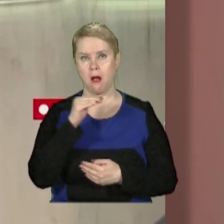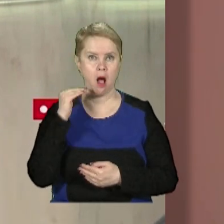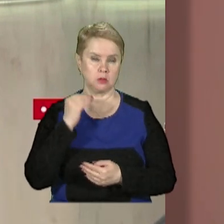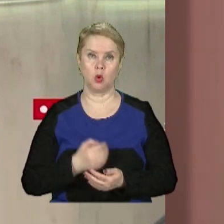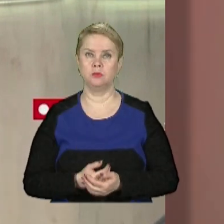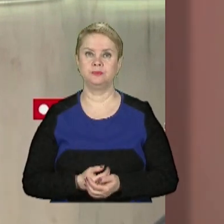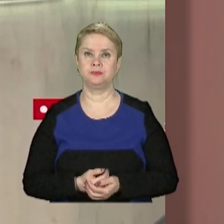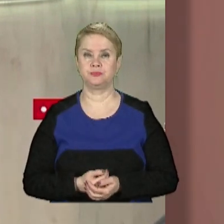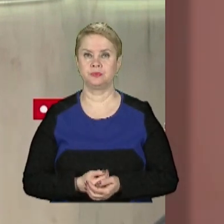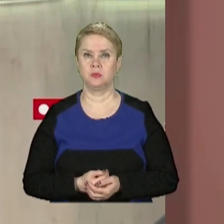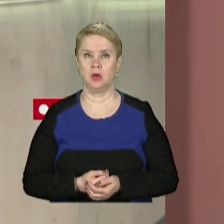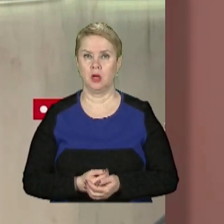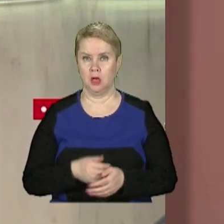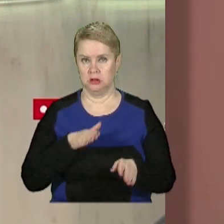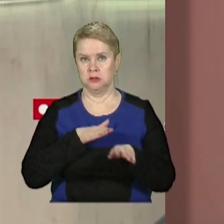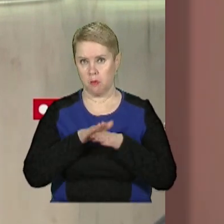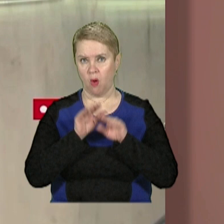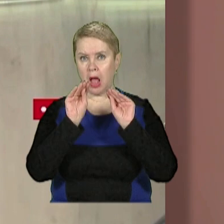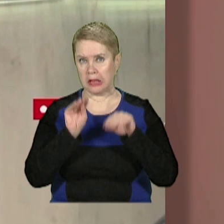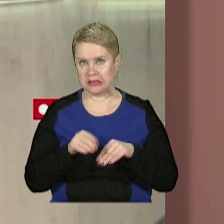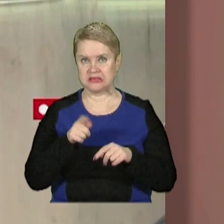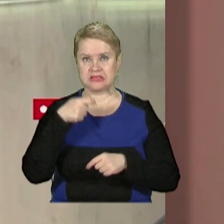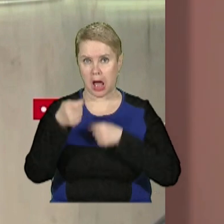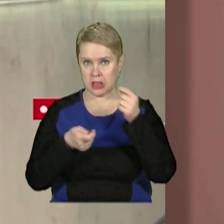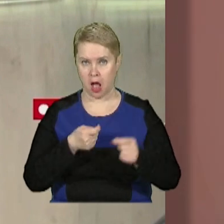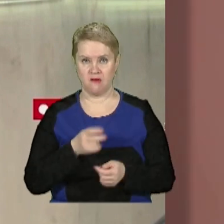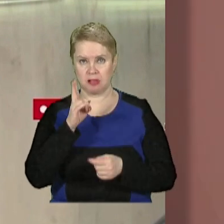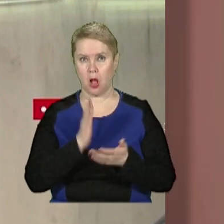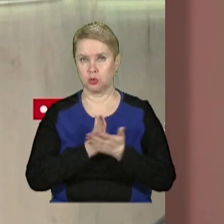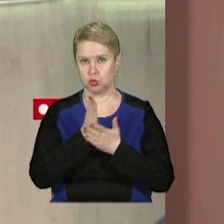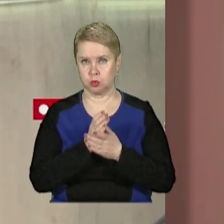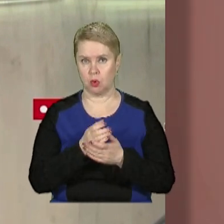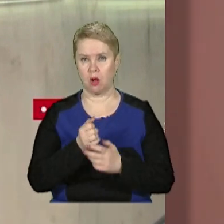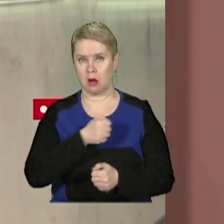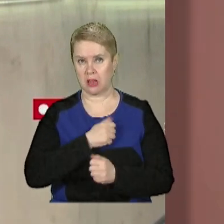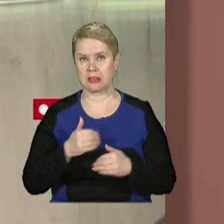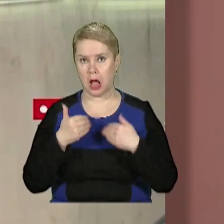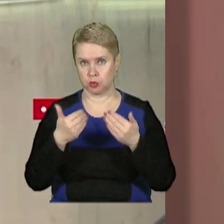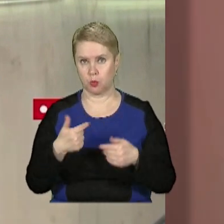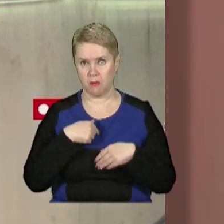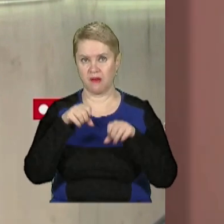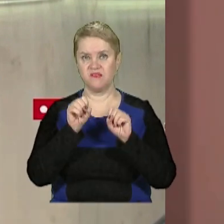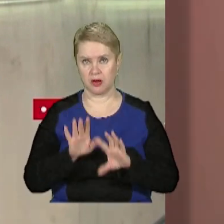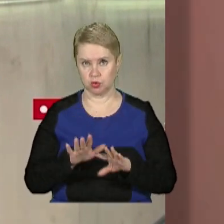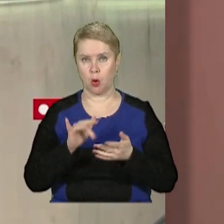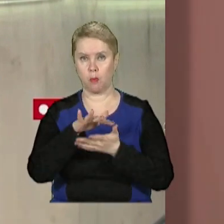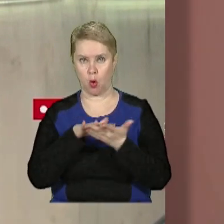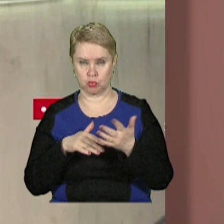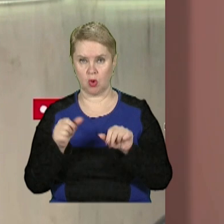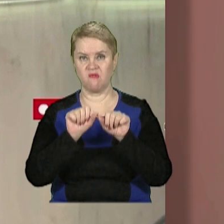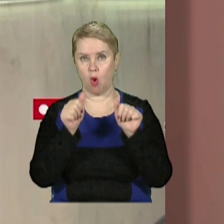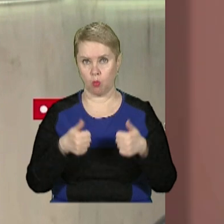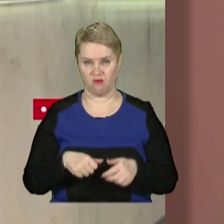заповнених анкет і заявок на службу в гвардії наступу. Тому ми вирішили продовжити